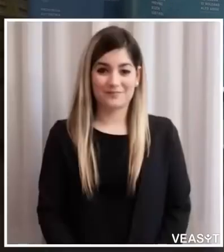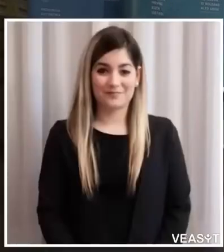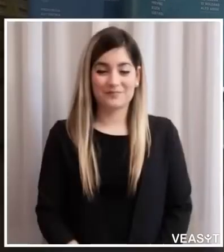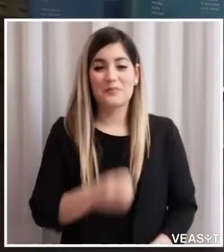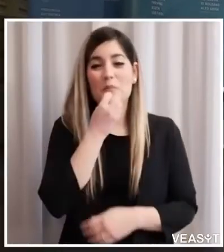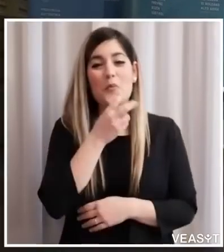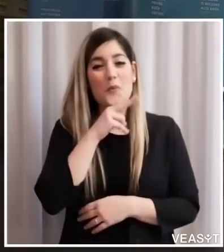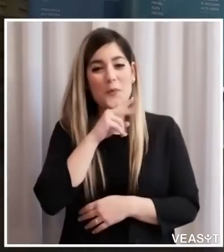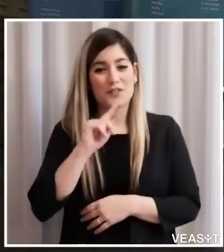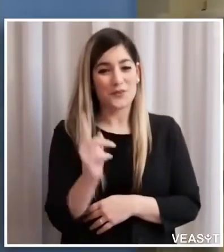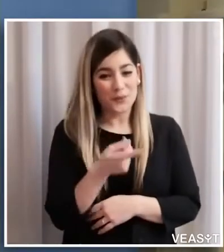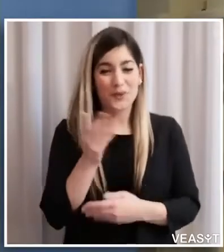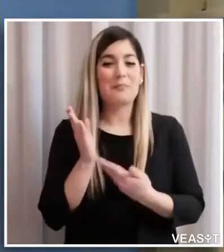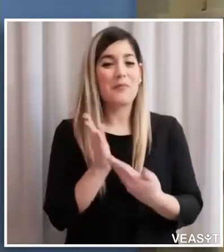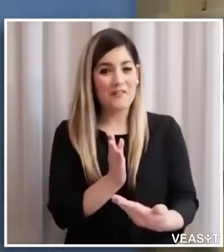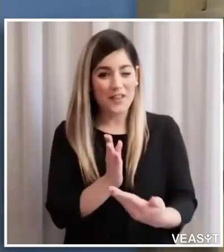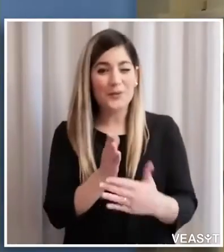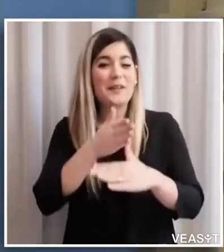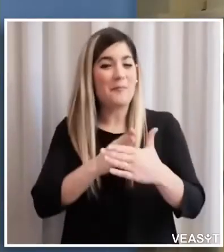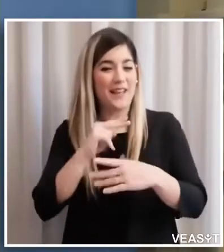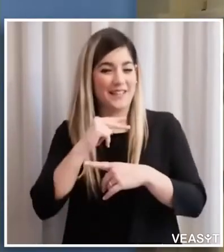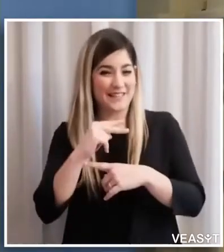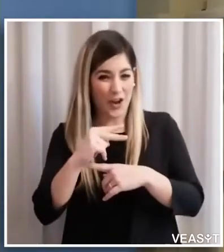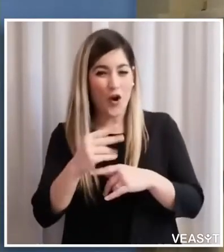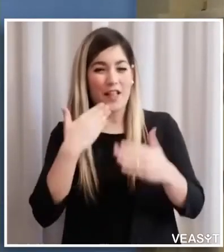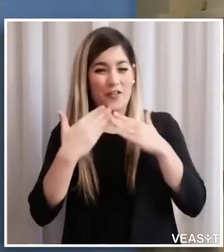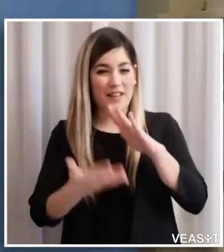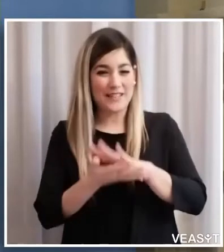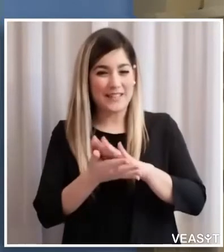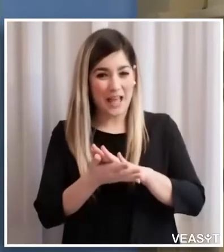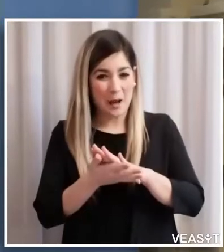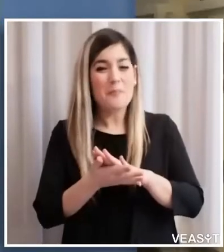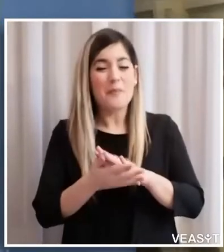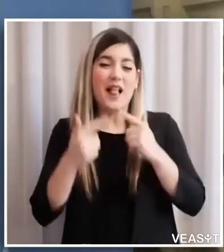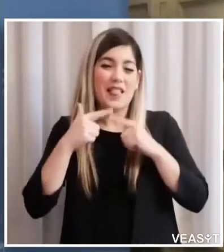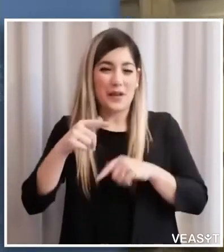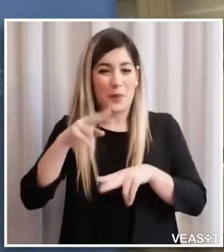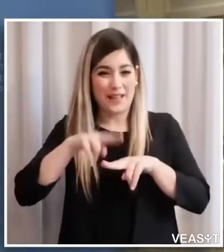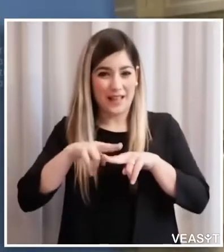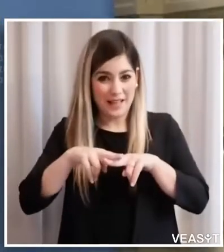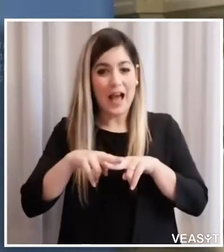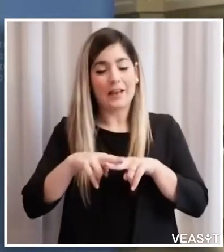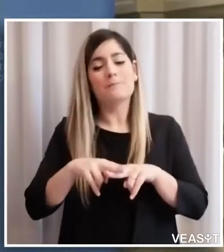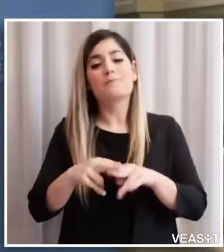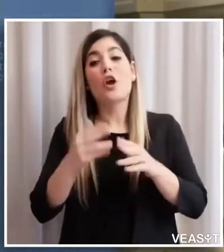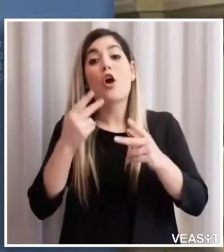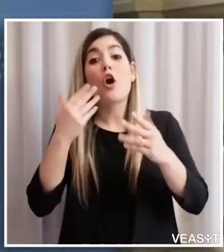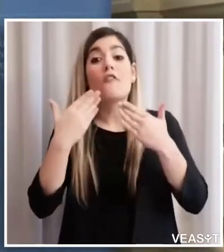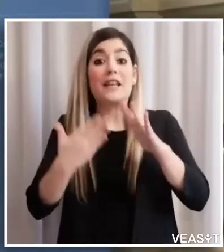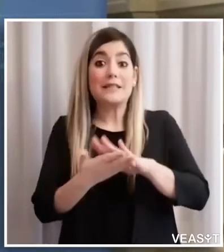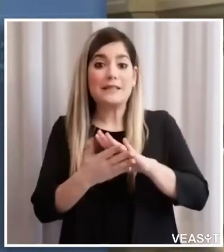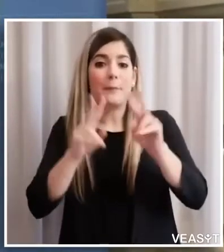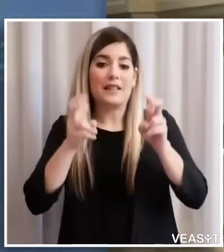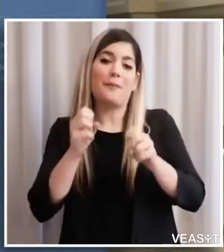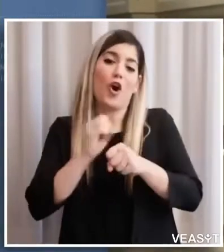Buon pomeriggio, quindi benvenuti alla parte in lingua italiana della Conferenza Stampa Virtuale sul Coronavirus. Il programma